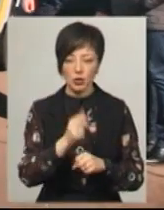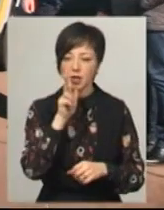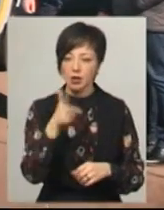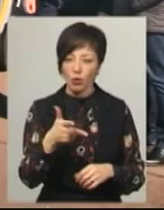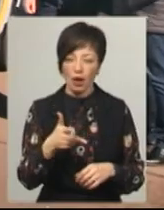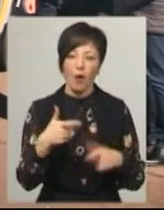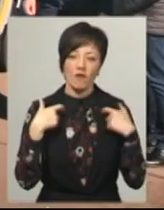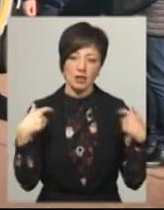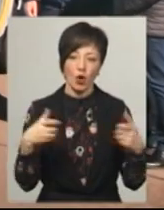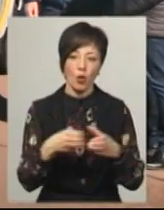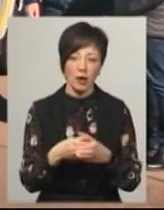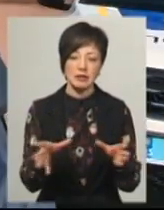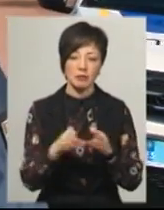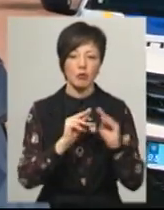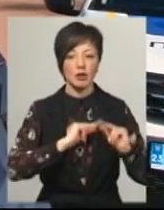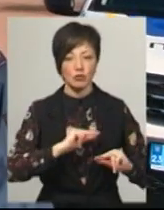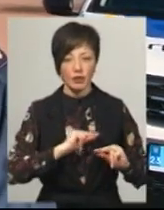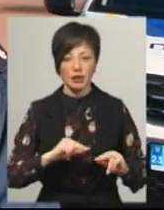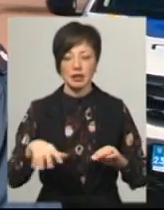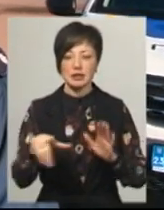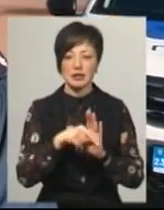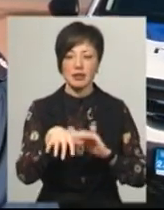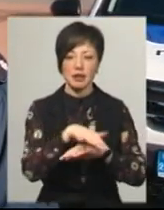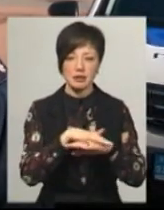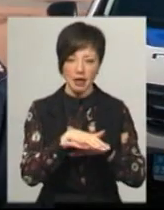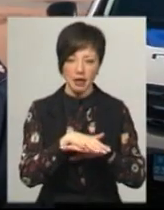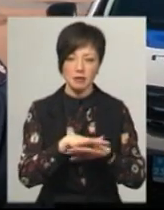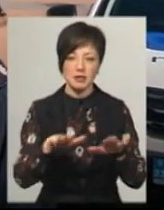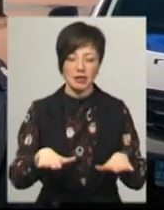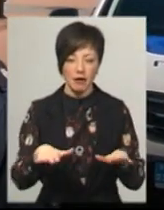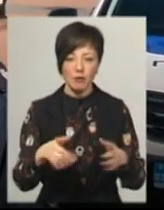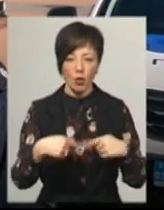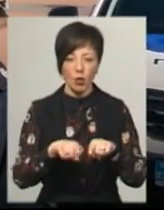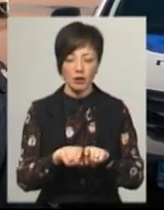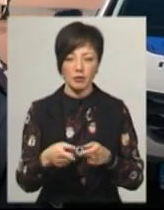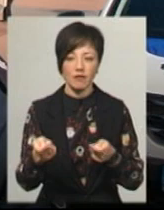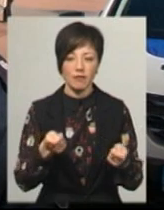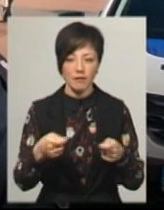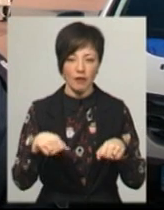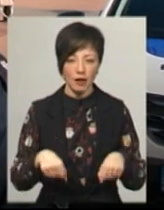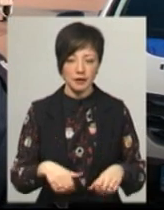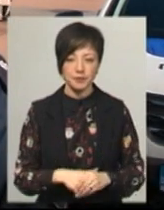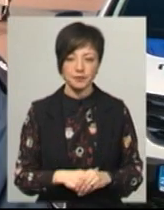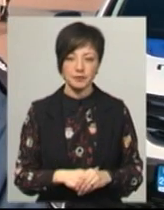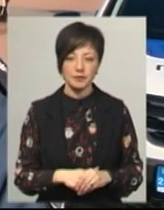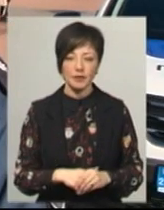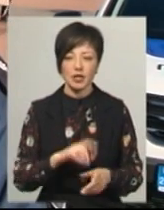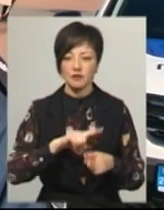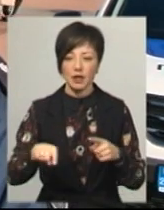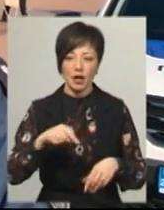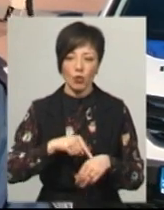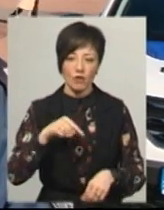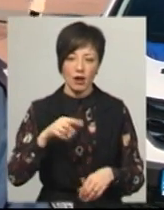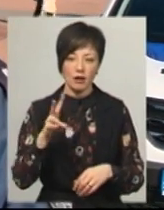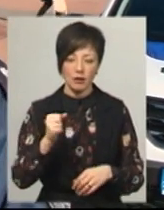поліцейський офіцер громади співпрацюватиме? З населенням, з місцевими органами самоврядування, швидке реагування